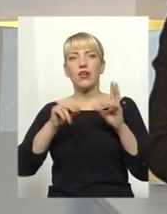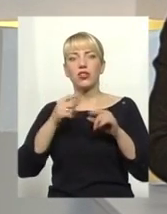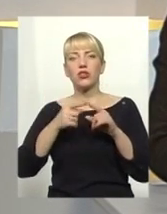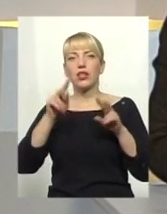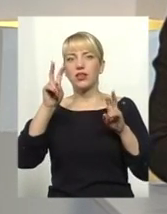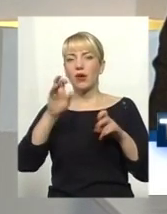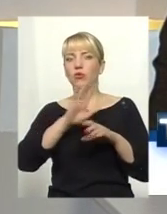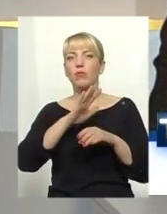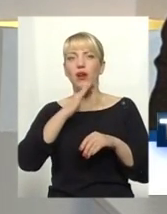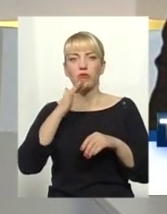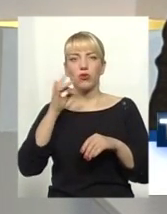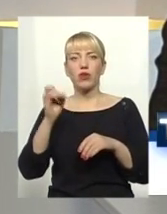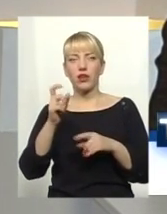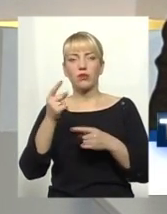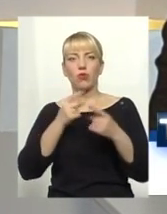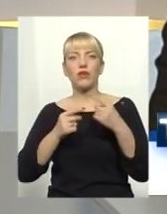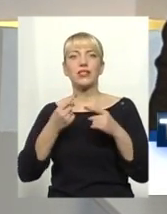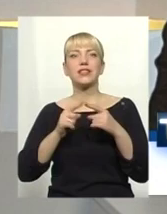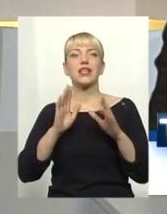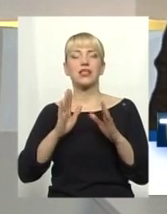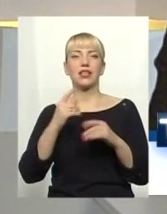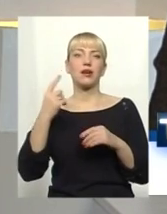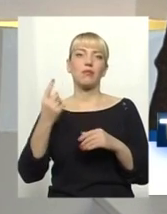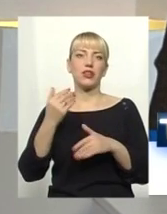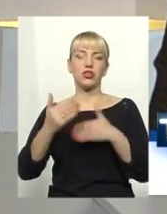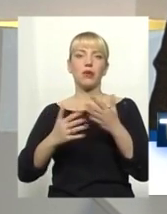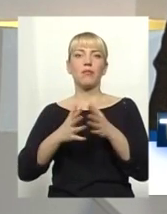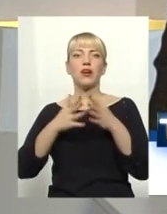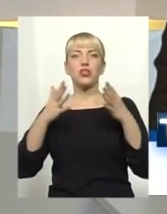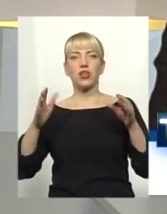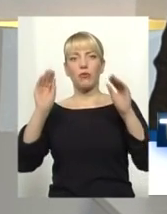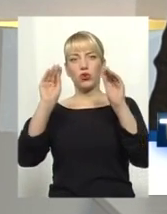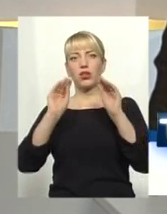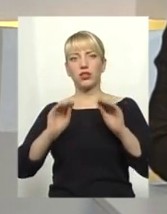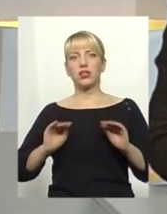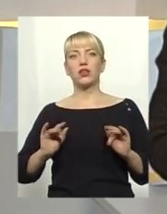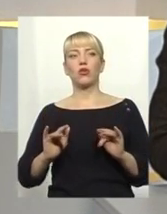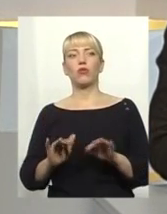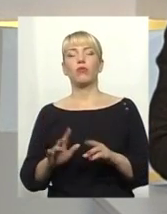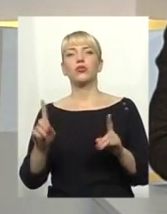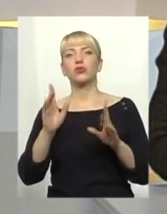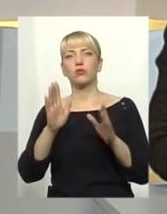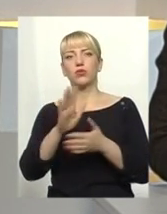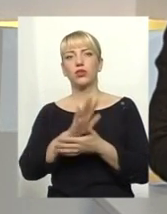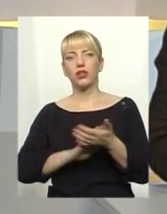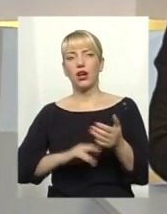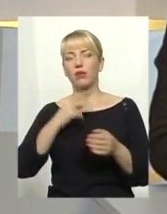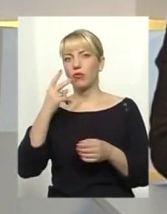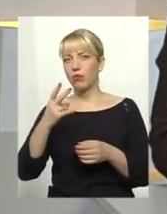теми ми ще не раз повернемося, адже це лише перший етап масштабної деклараційної кампанії. Що буде далі, побачимо.